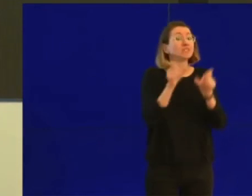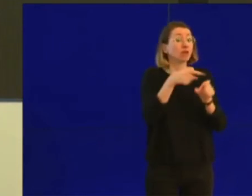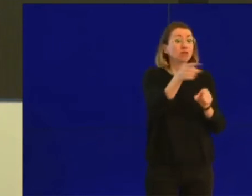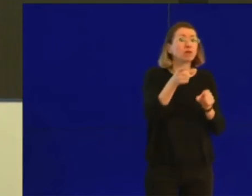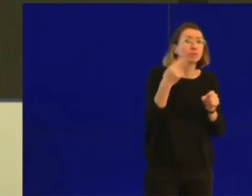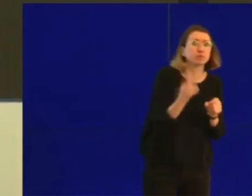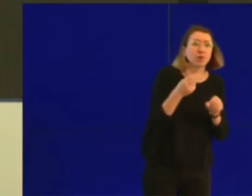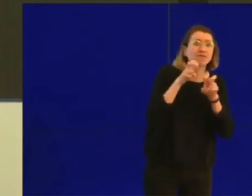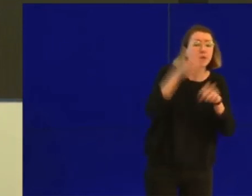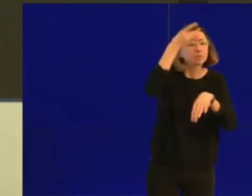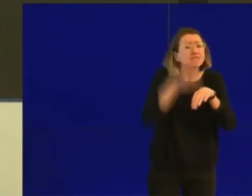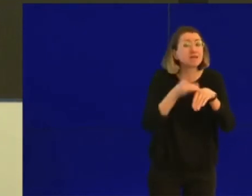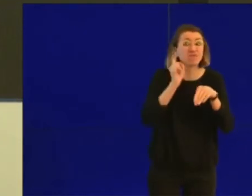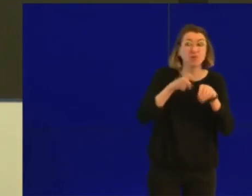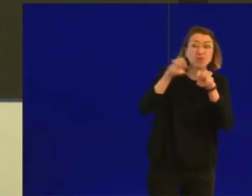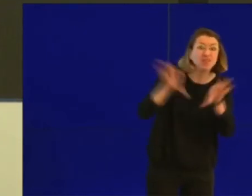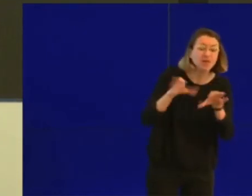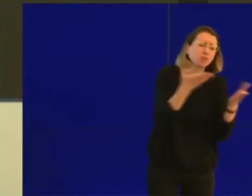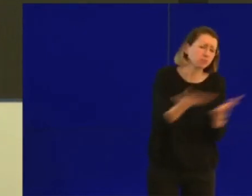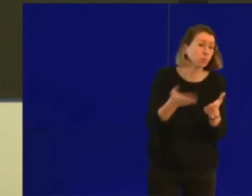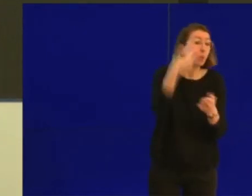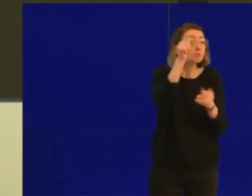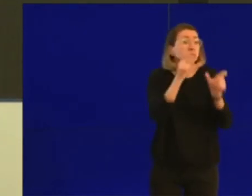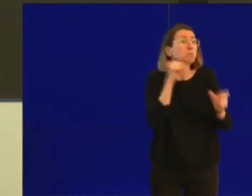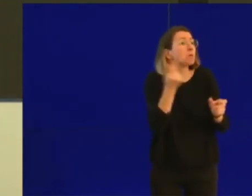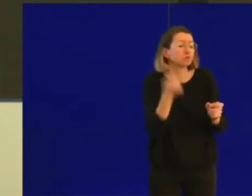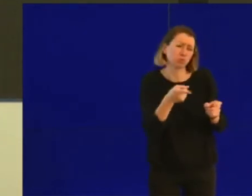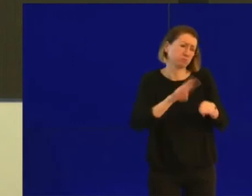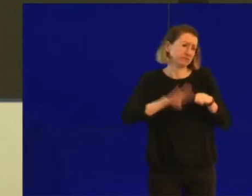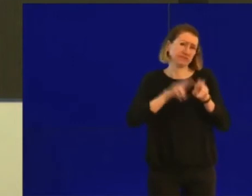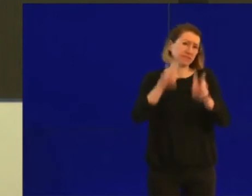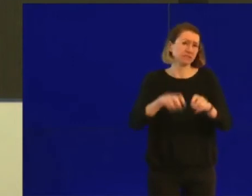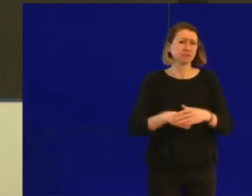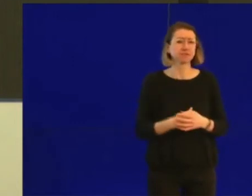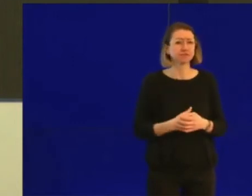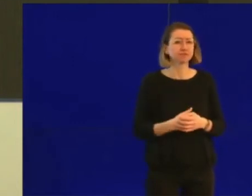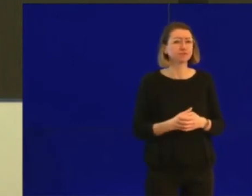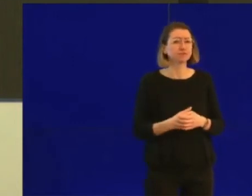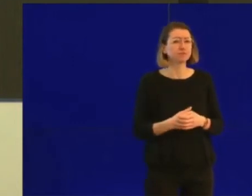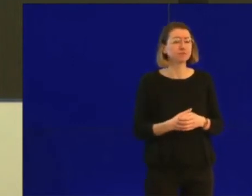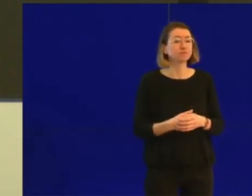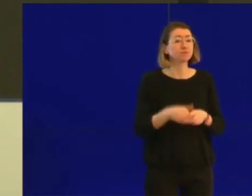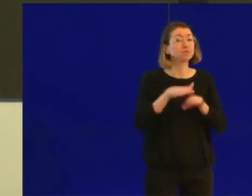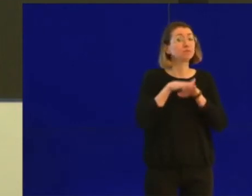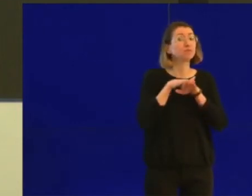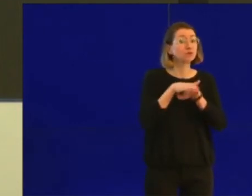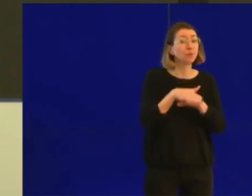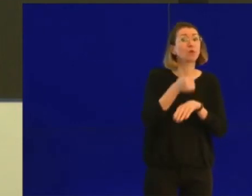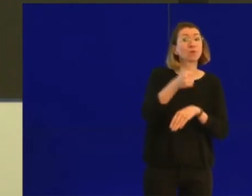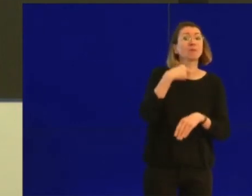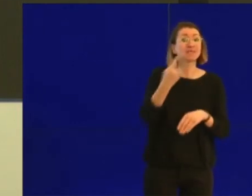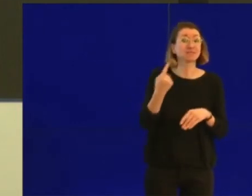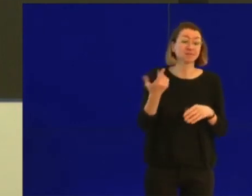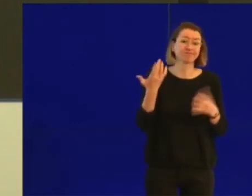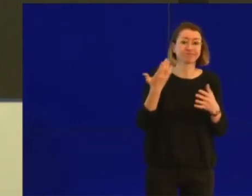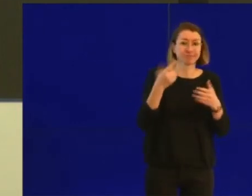Et écoutez les consignes données par les sociétés de transport en commun. Respectez-les, respectez le conducteur du bus qui vous aide ici